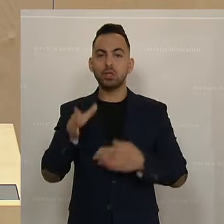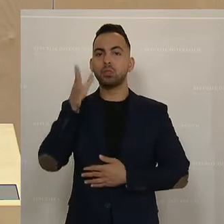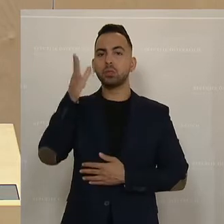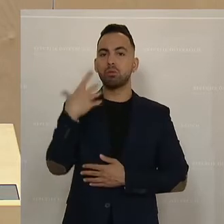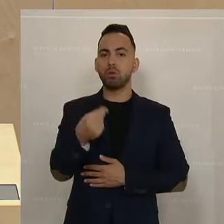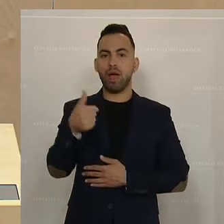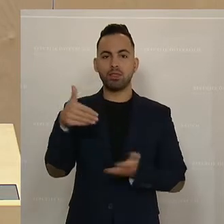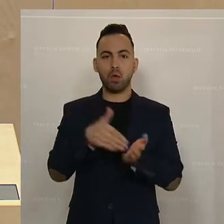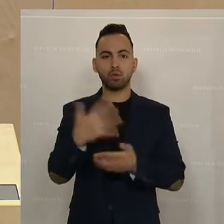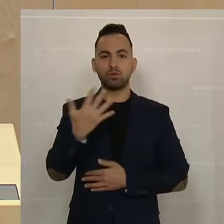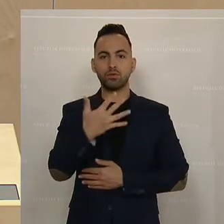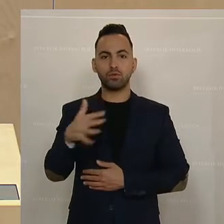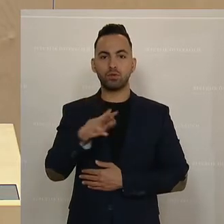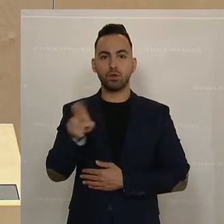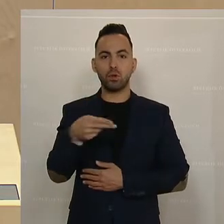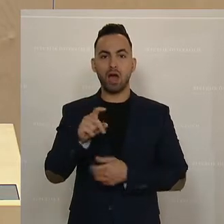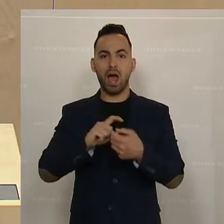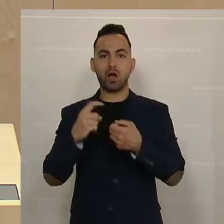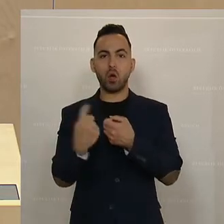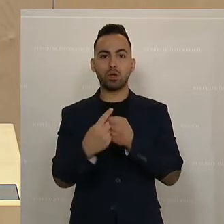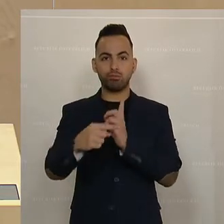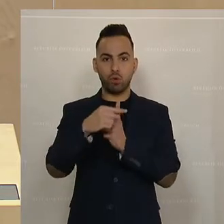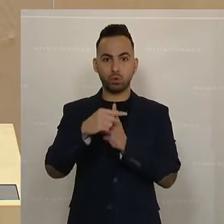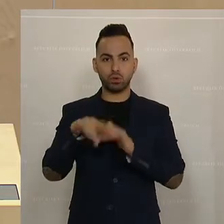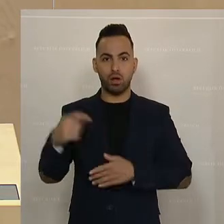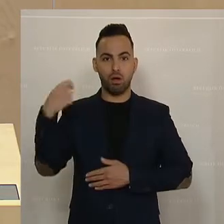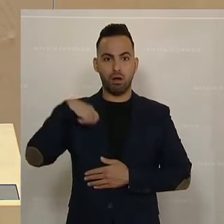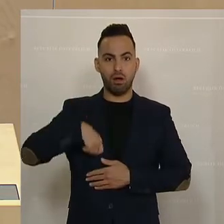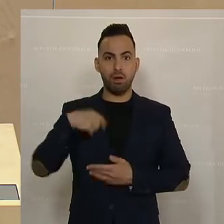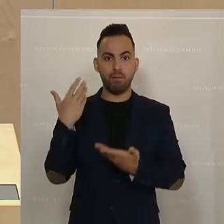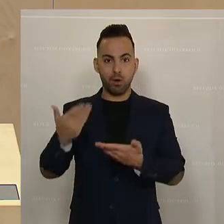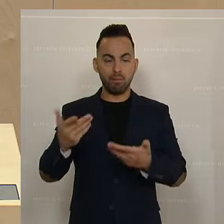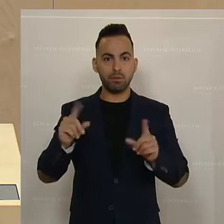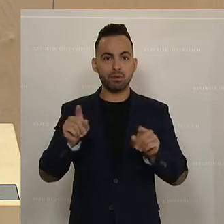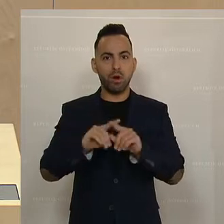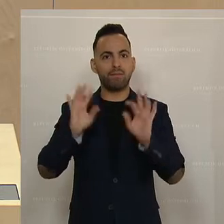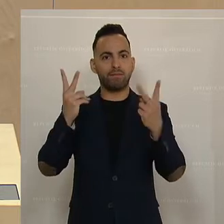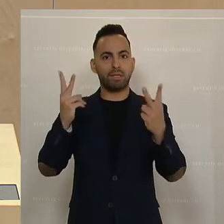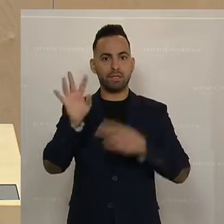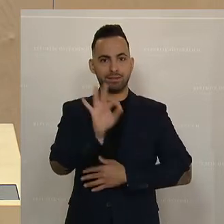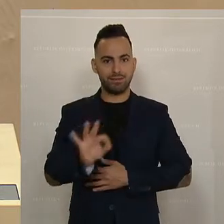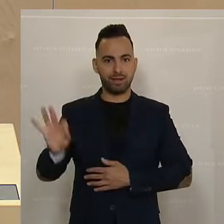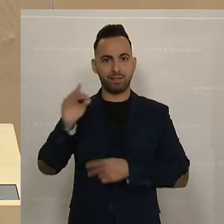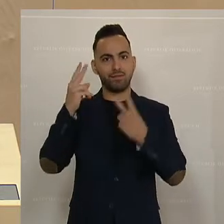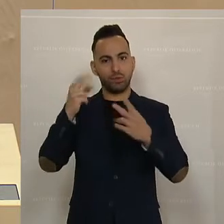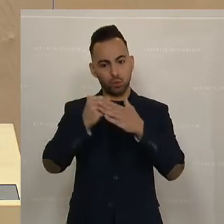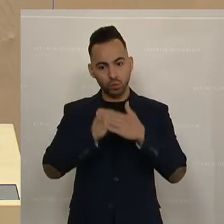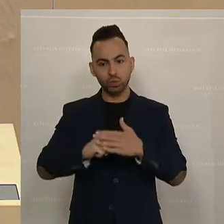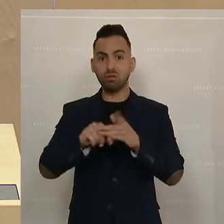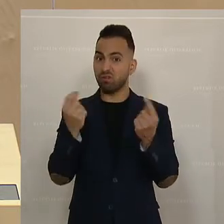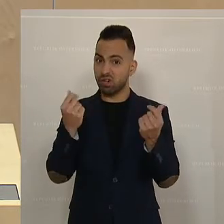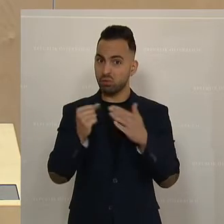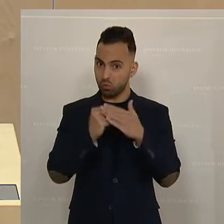Zukunft 1.500 Euro Angehörigenbonus. Auch das ist ein wichtiges Zeichen, eine wichtige Unterstützung, eine finanzielle